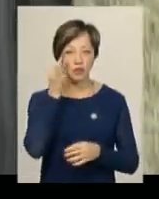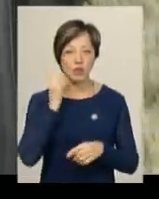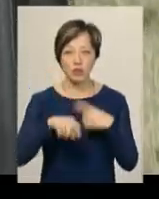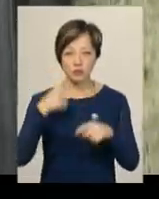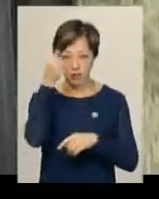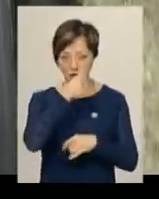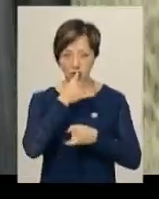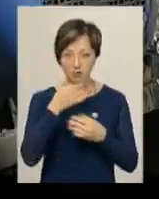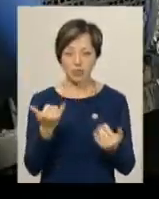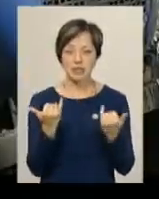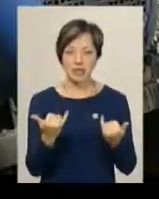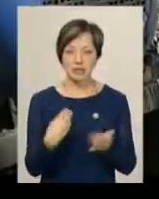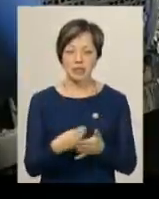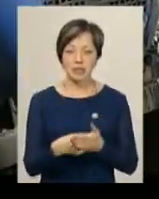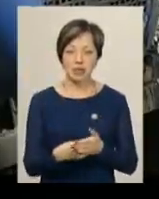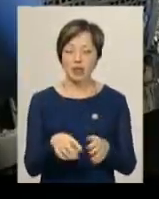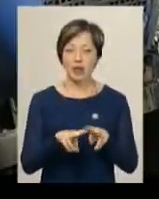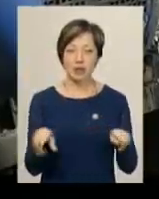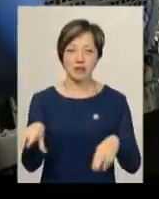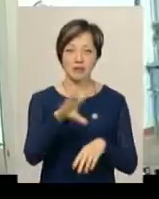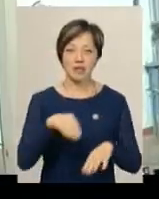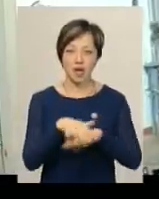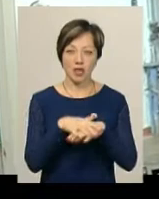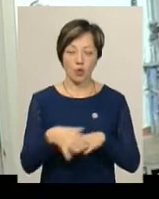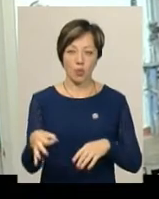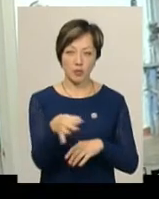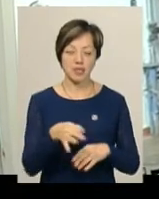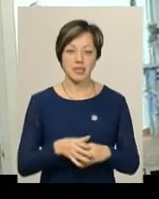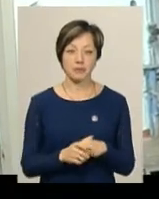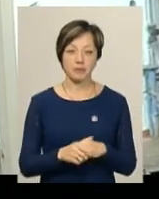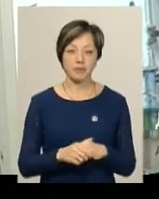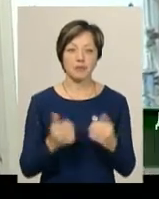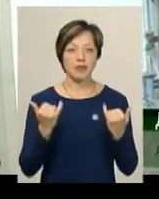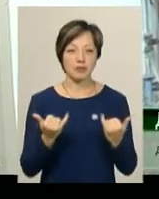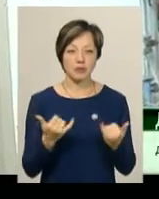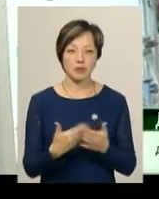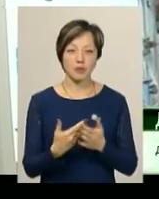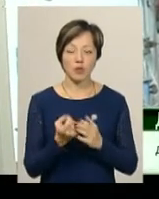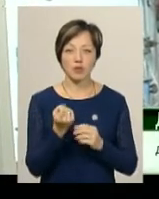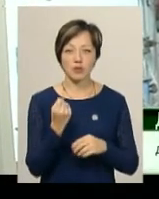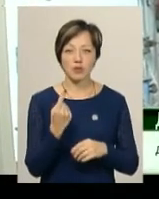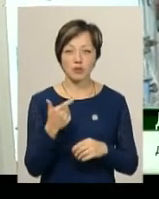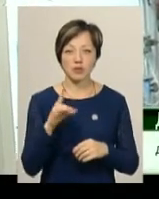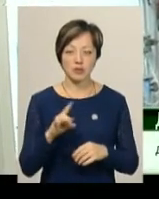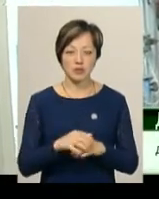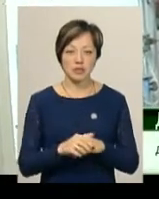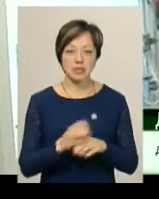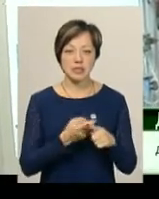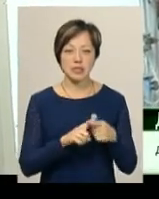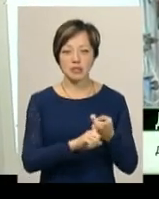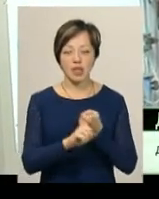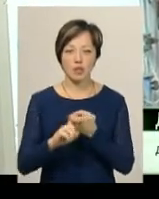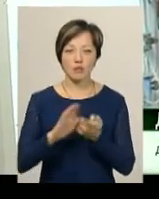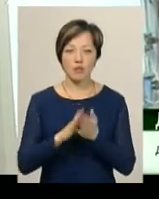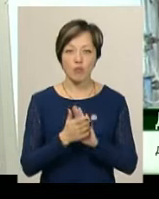можуть. Наразі його відпускна ціна, як на всіх ринках області. Відпускна ціна цукру в районі 11. Це залежить від